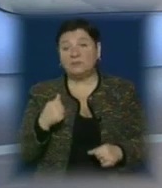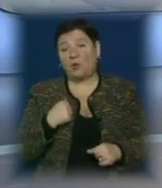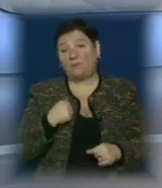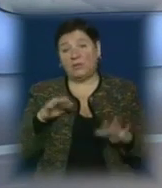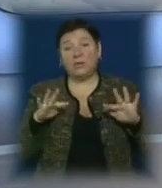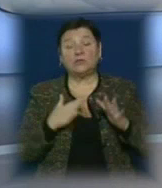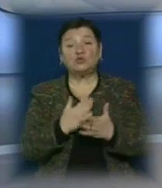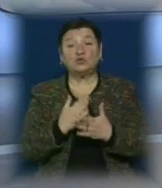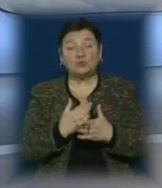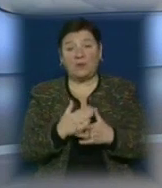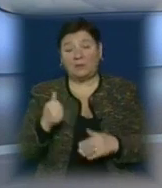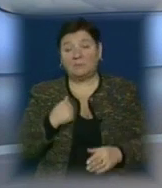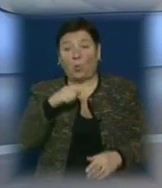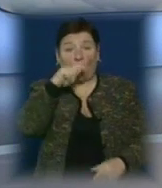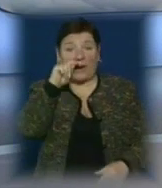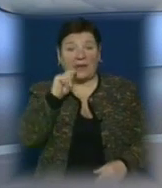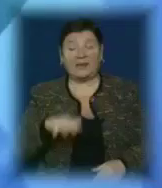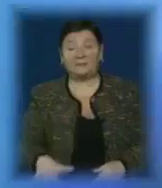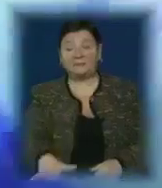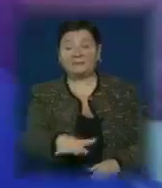служби у Збройних силах України.